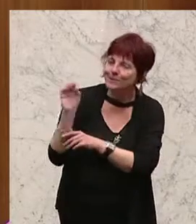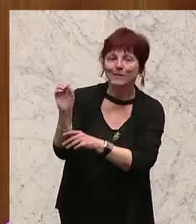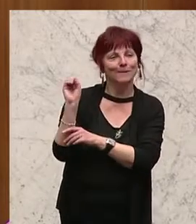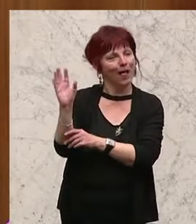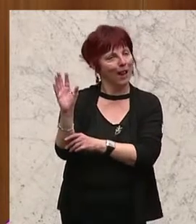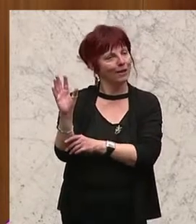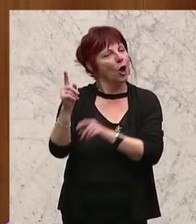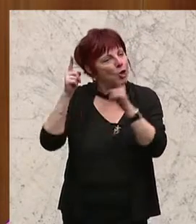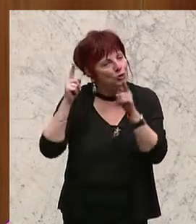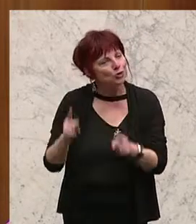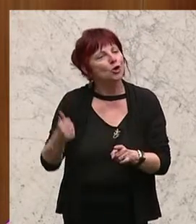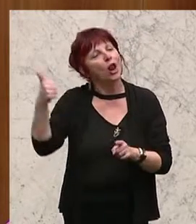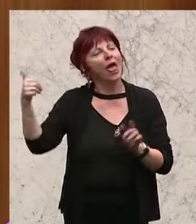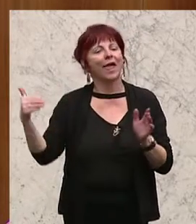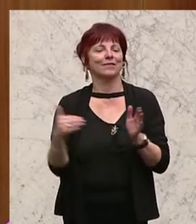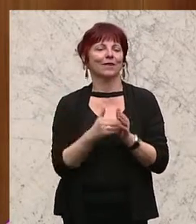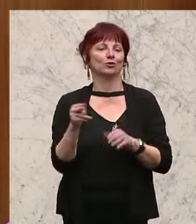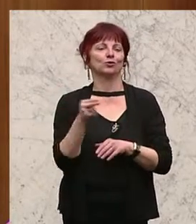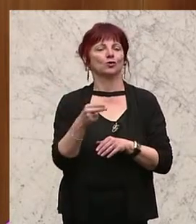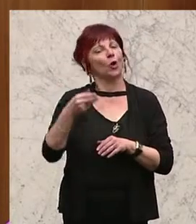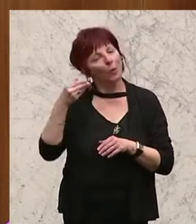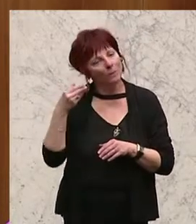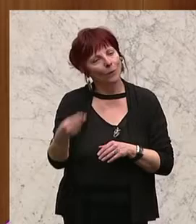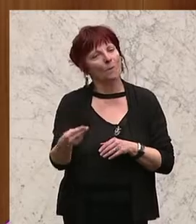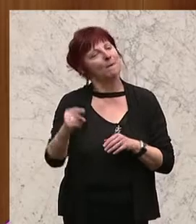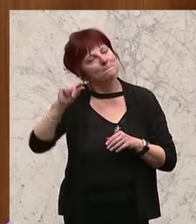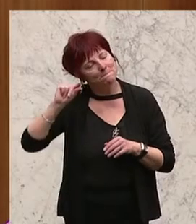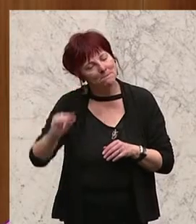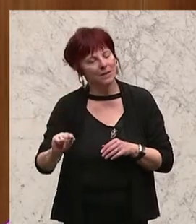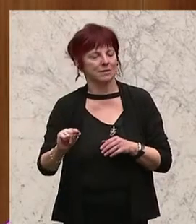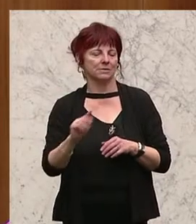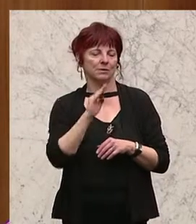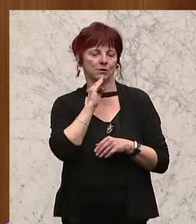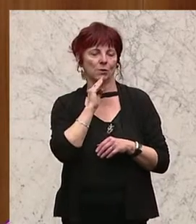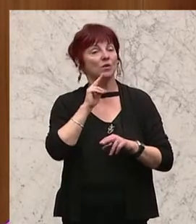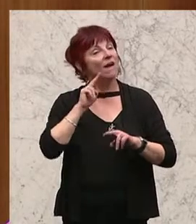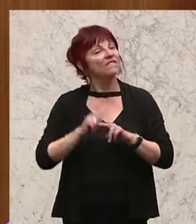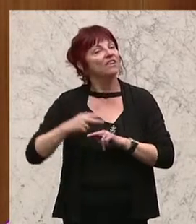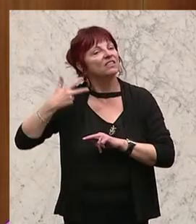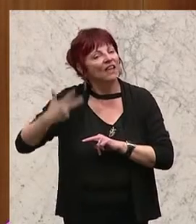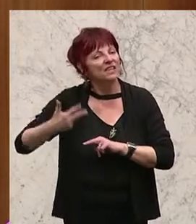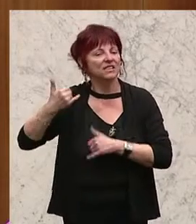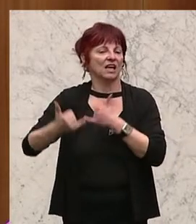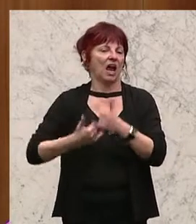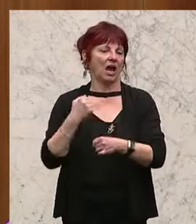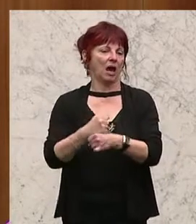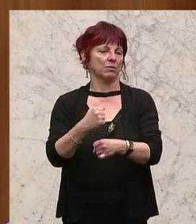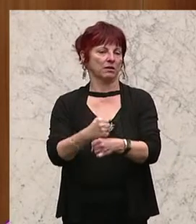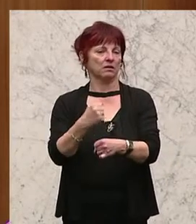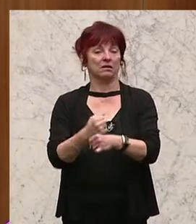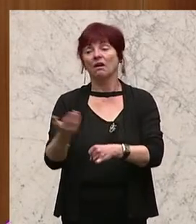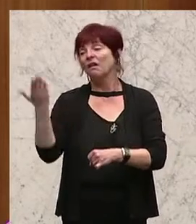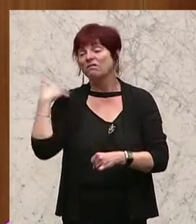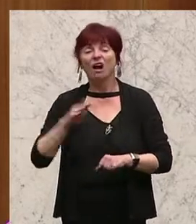.000 Euro Mindestpension für Menschen, die 30 Jahre in Beschäftigung gestanden sind, Kinder